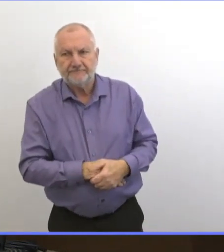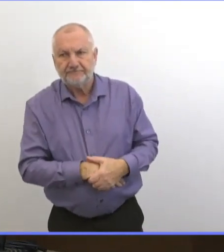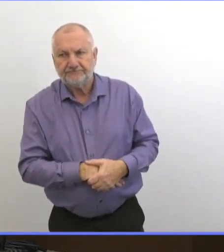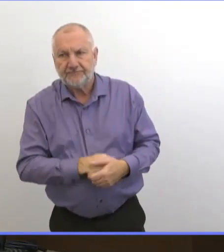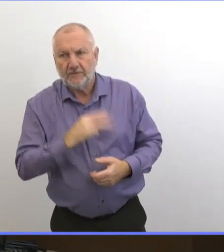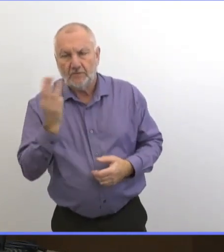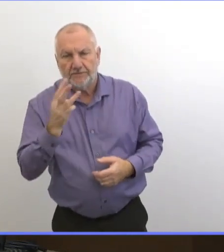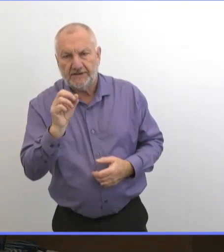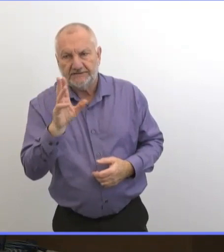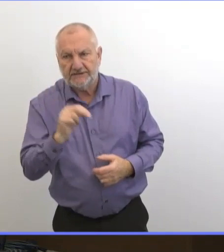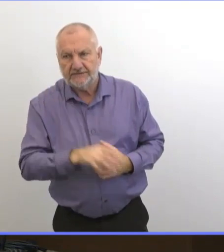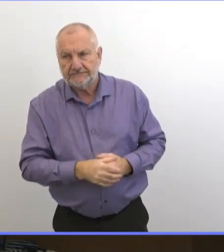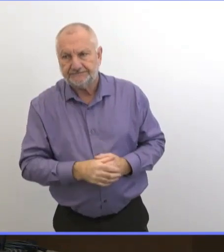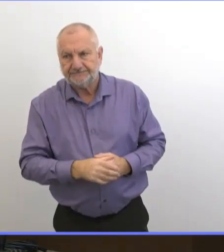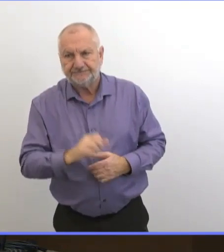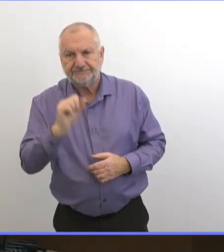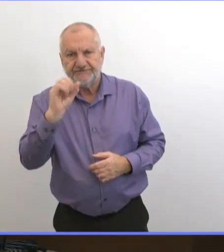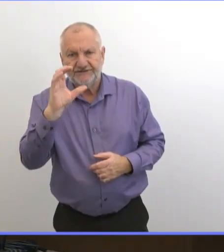Bonjour, Dr. Houssin.